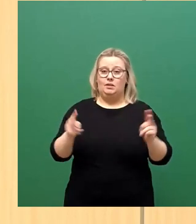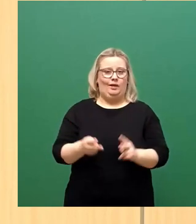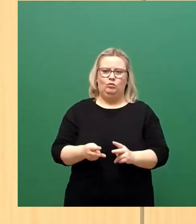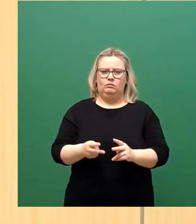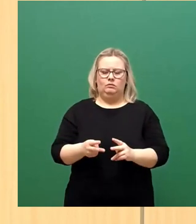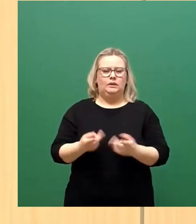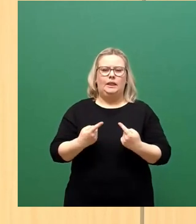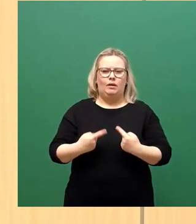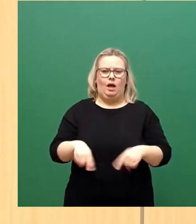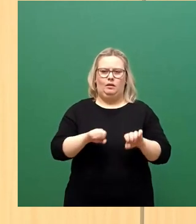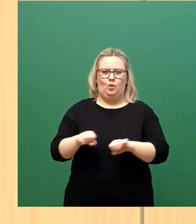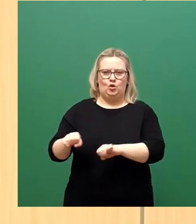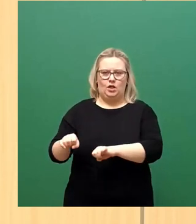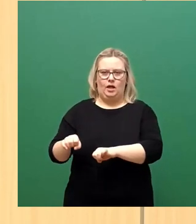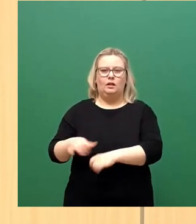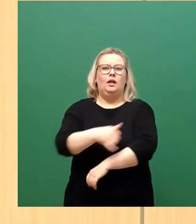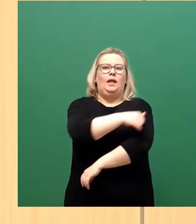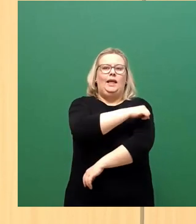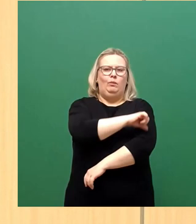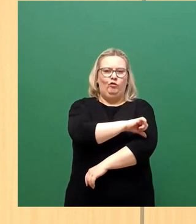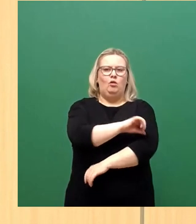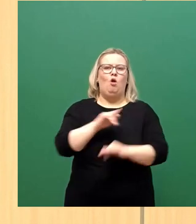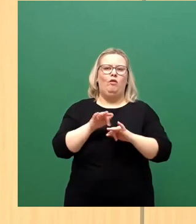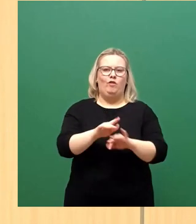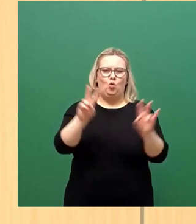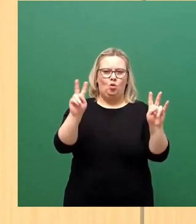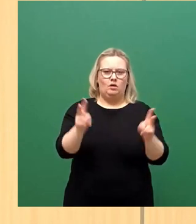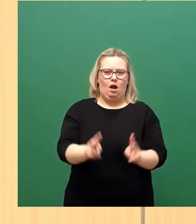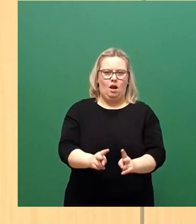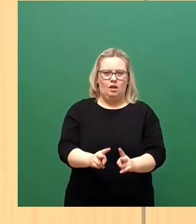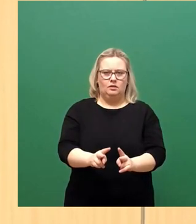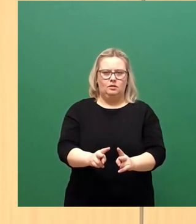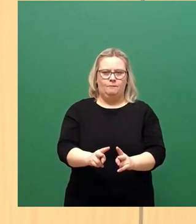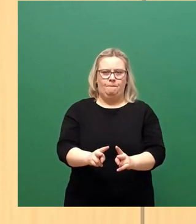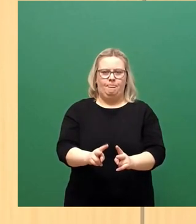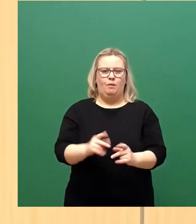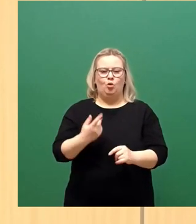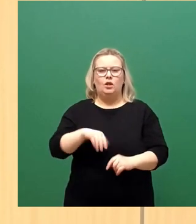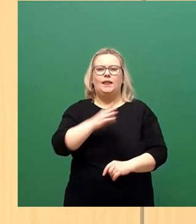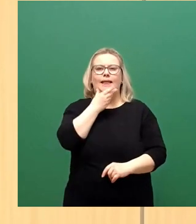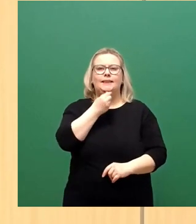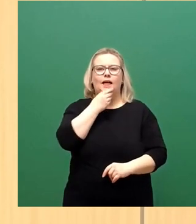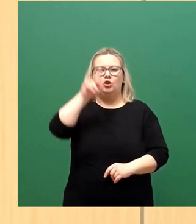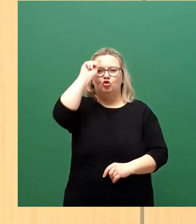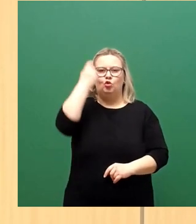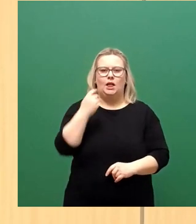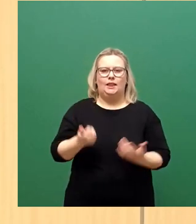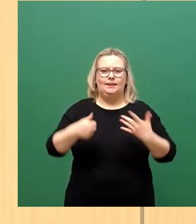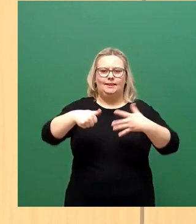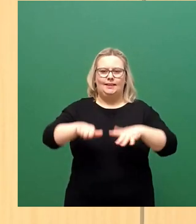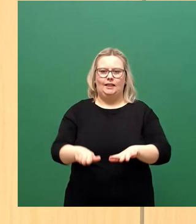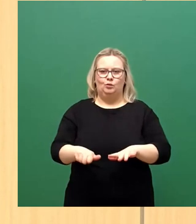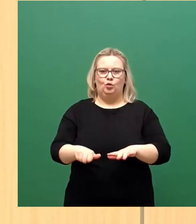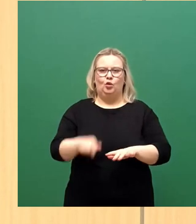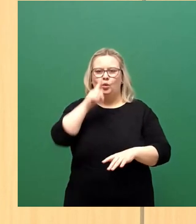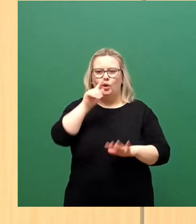bekannt, dass das Impfen an Wirkung nachlässt nach gewissen Zeiten, nach einer israelischen Studie, nach sechs Monaten nur noch 16 Prozent.